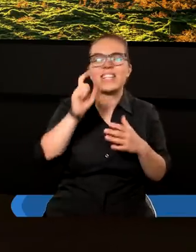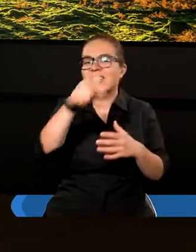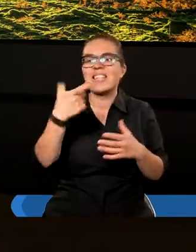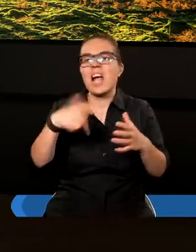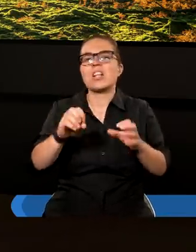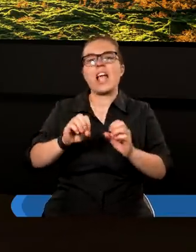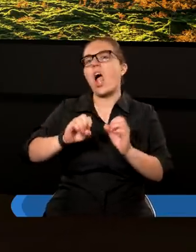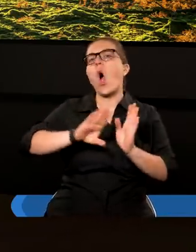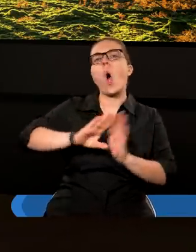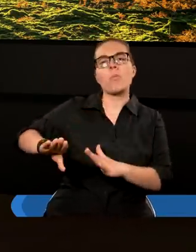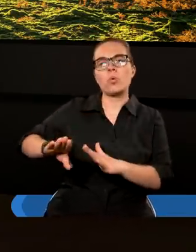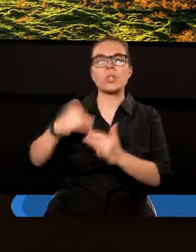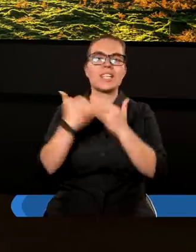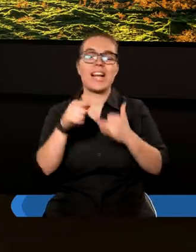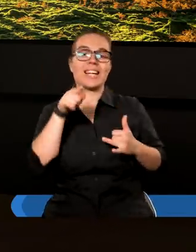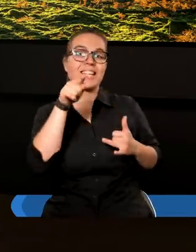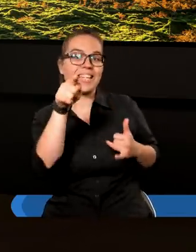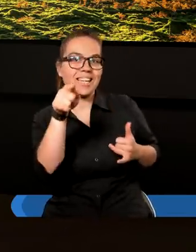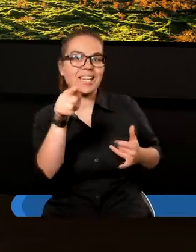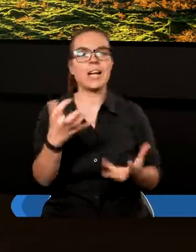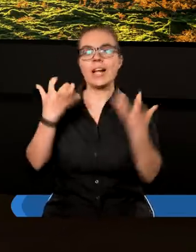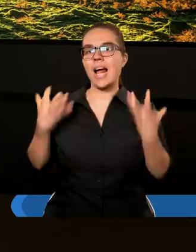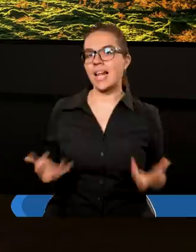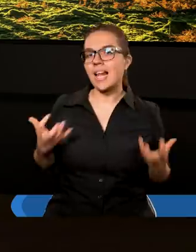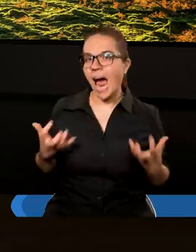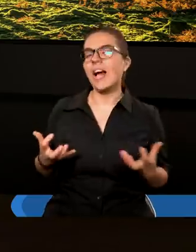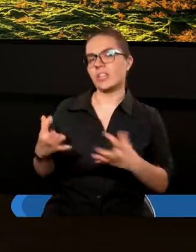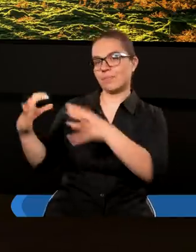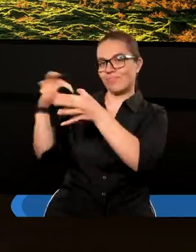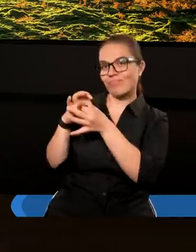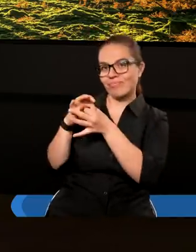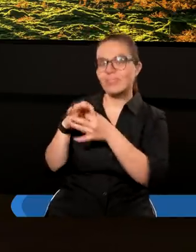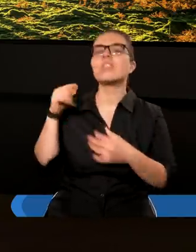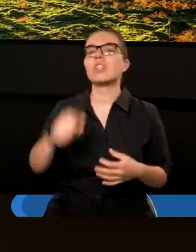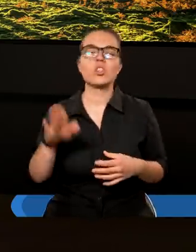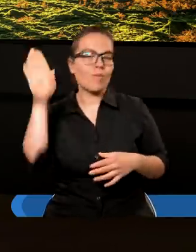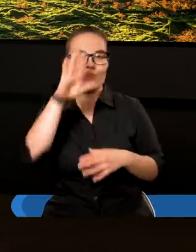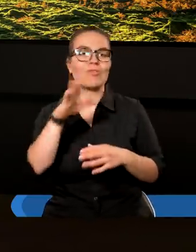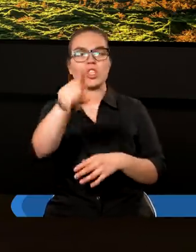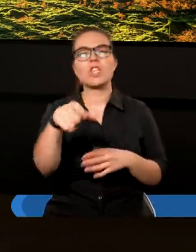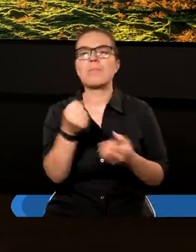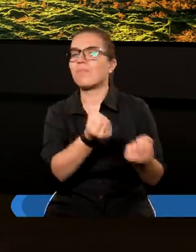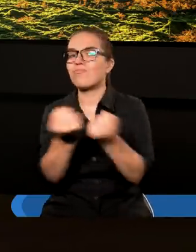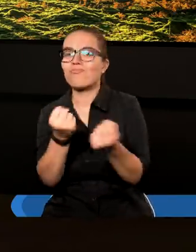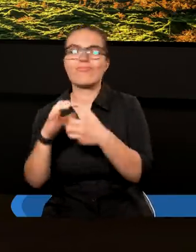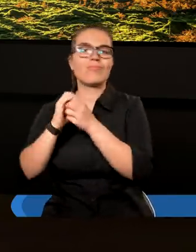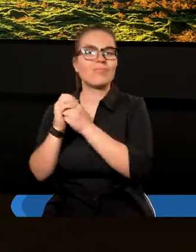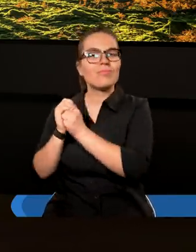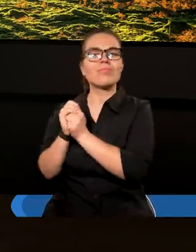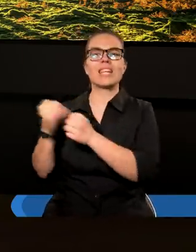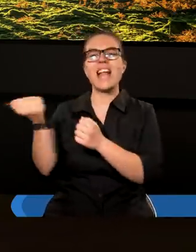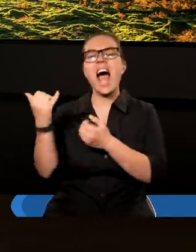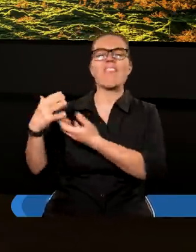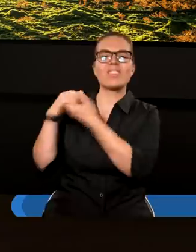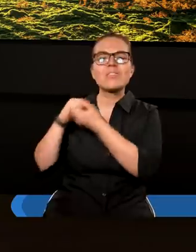swoich rąk, jeżeli chcesz być blisko Niego. On będzie trzymał ciebie zawsze przy